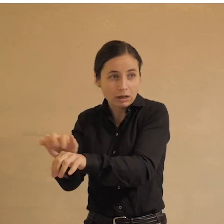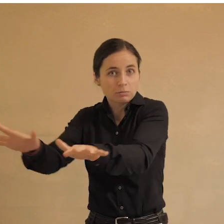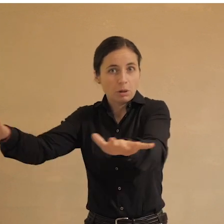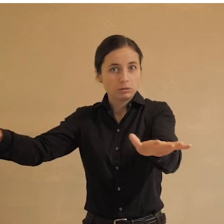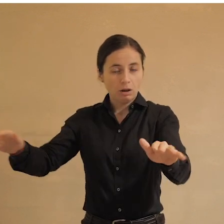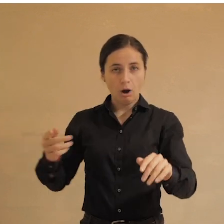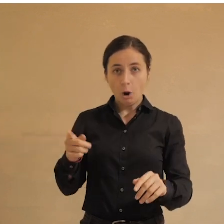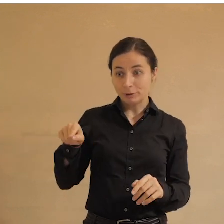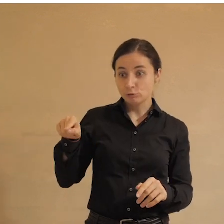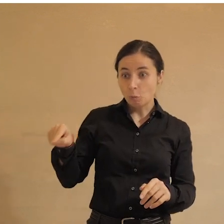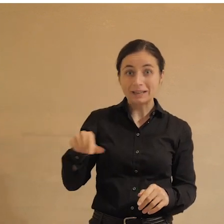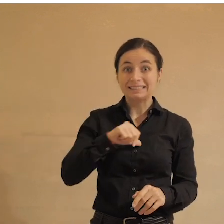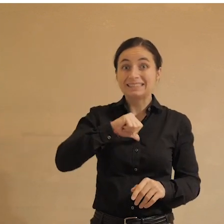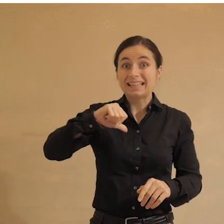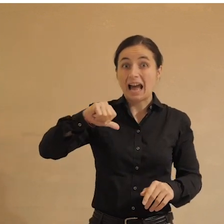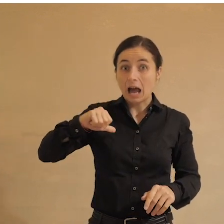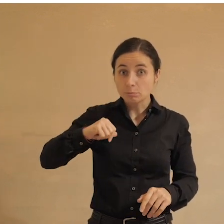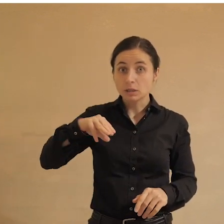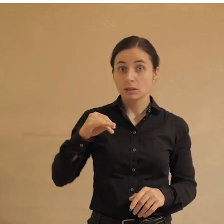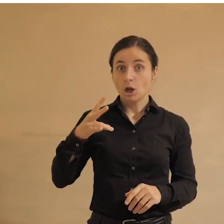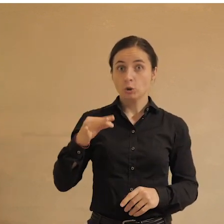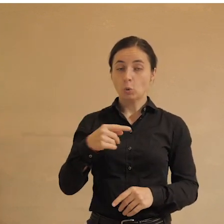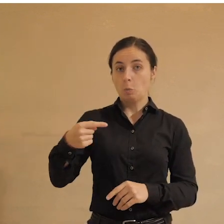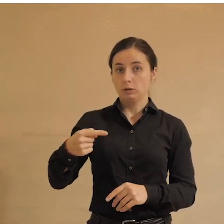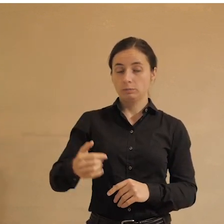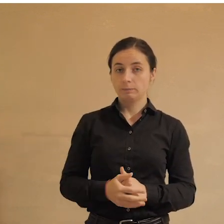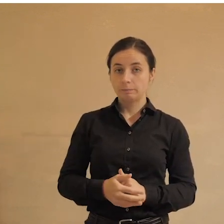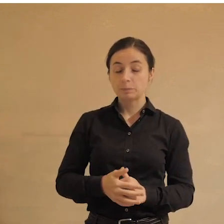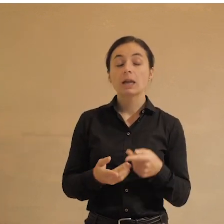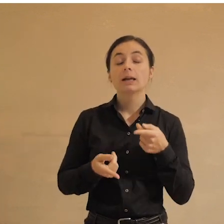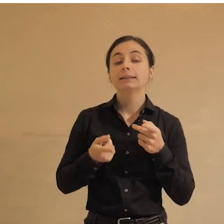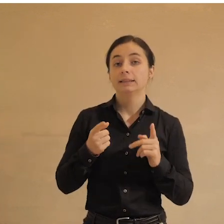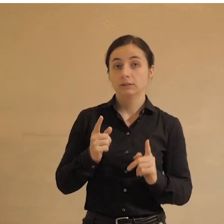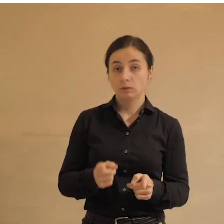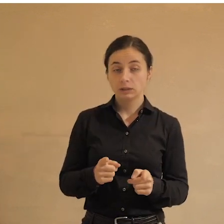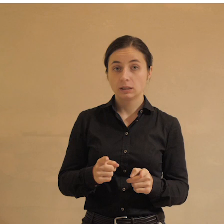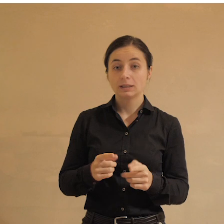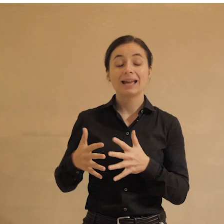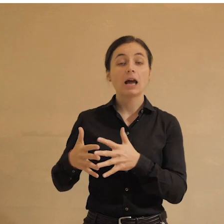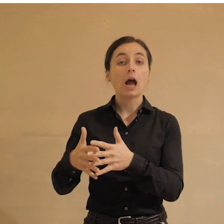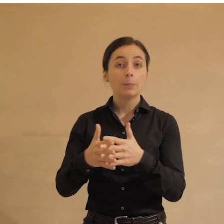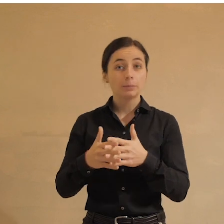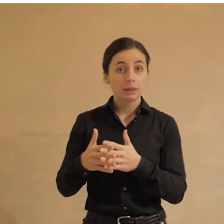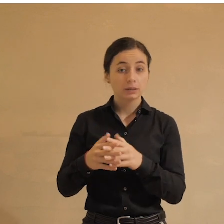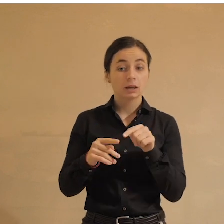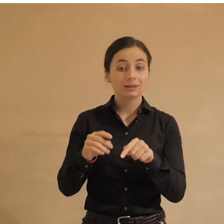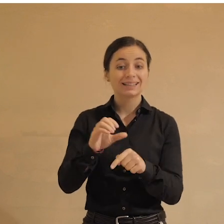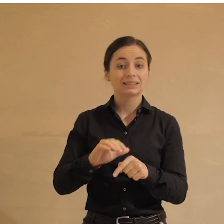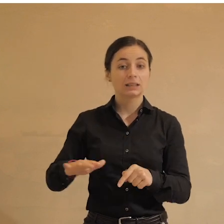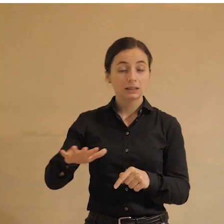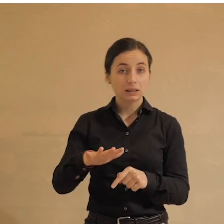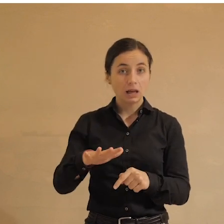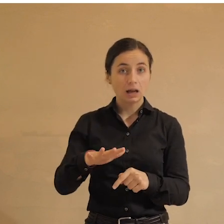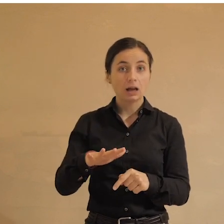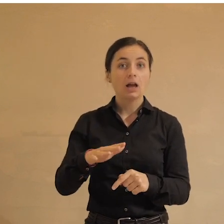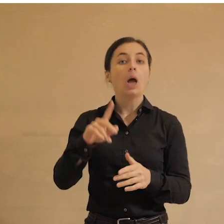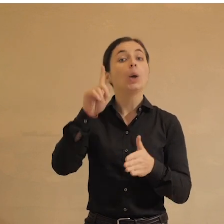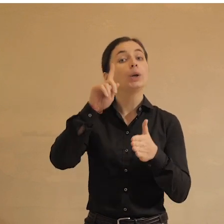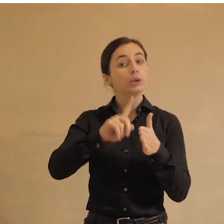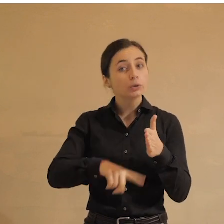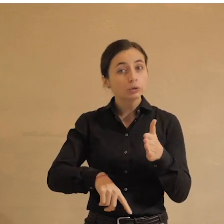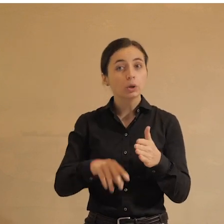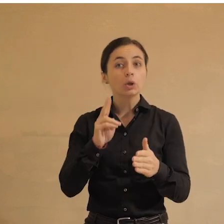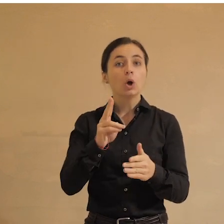Почему же они сами техно-пессимисты? Значит, на самом деле, Соединенные Штаты – страна патриархальная, религиозная,